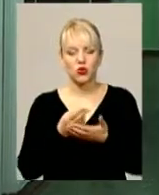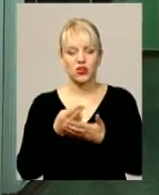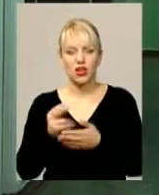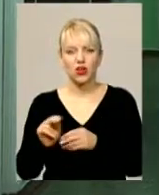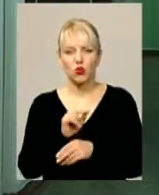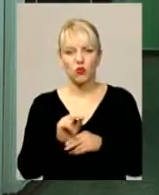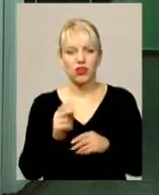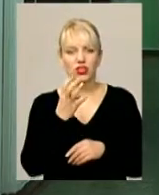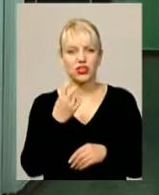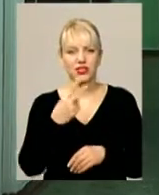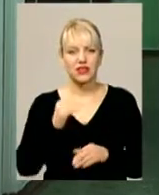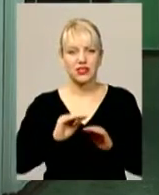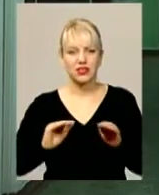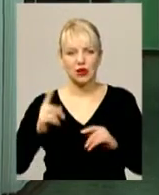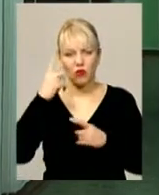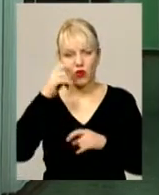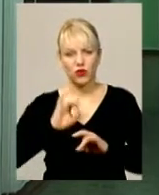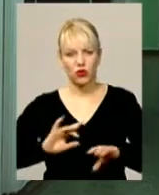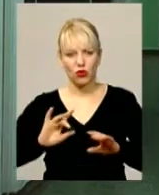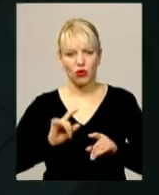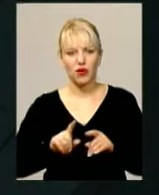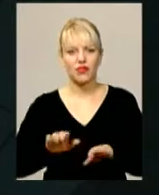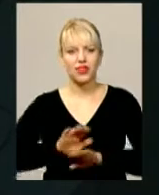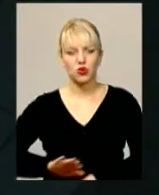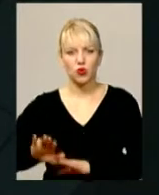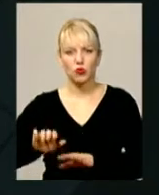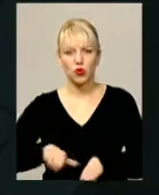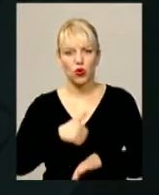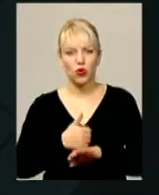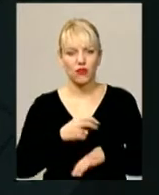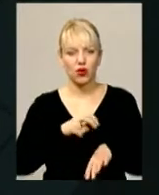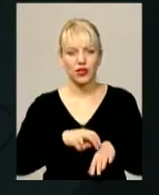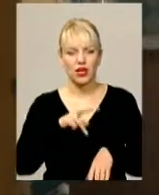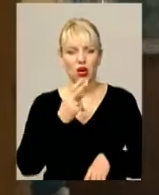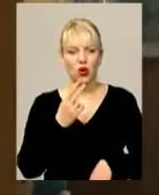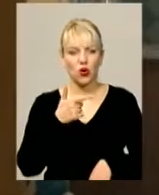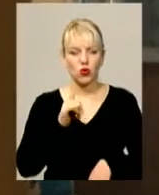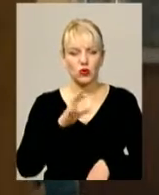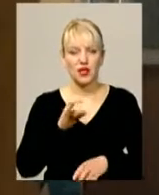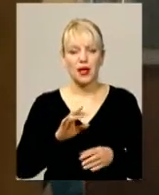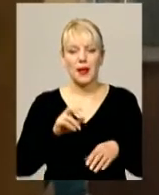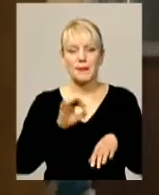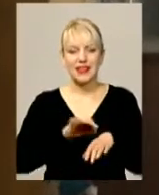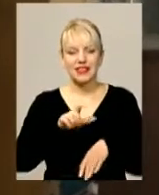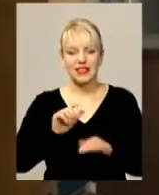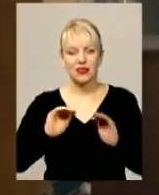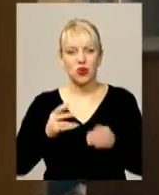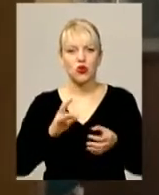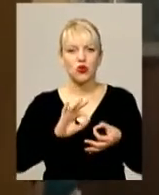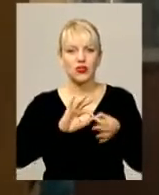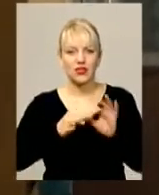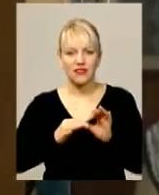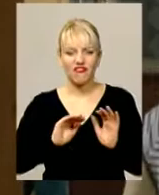420 дітей, повідомив заступник головного лікаря медзакладу Іван Гусул. Пацієнтів стало менше, але побільшало складних